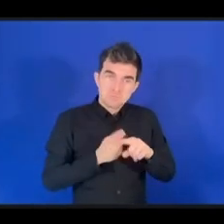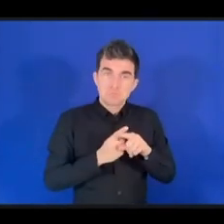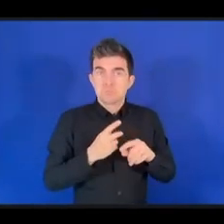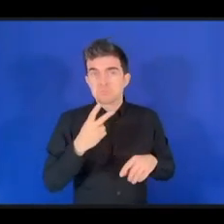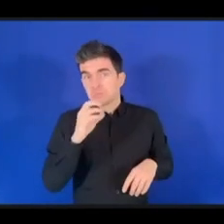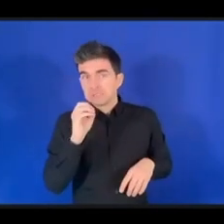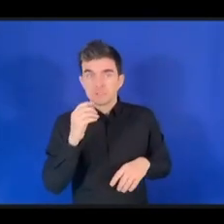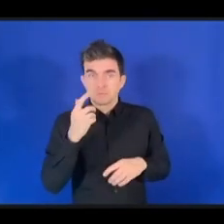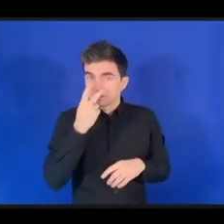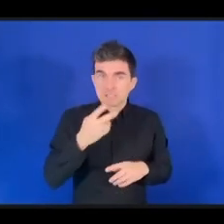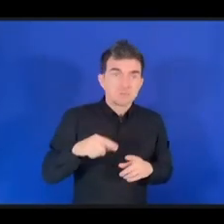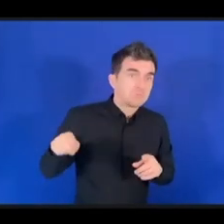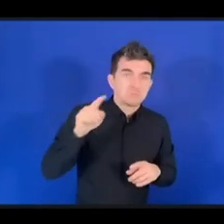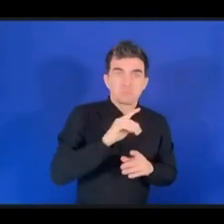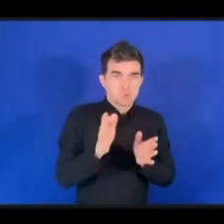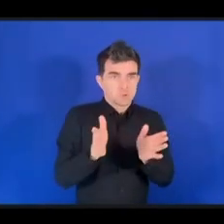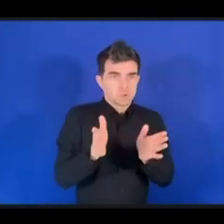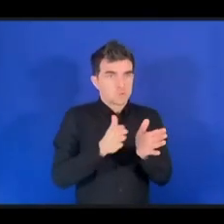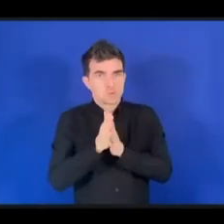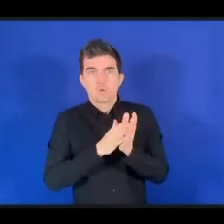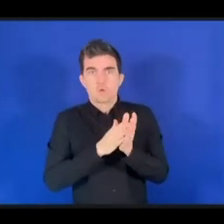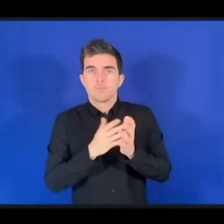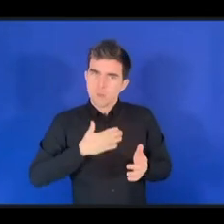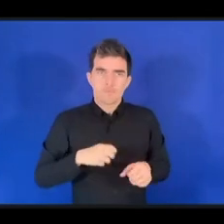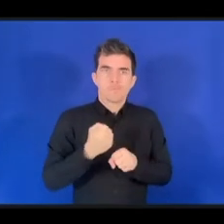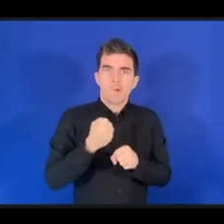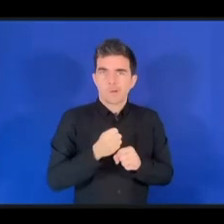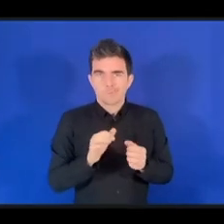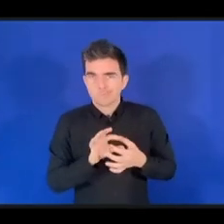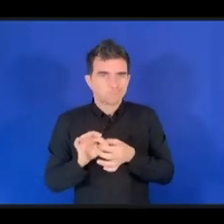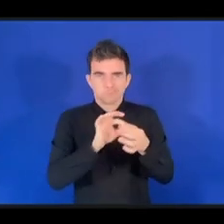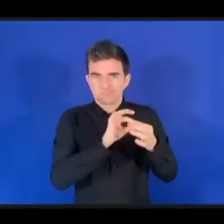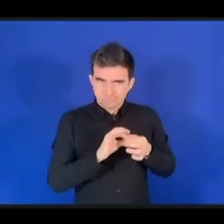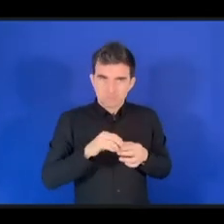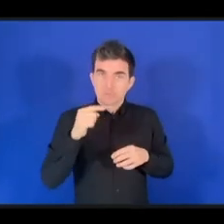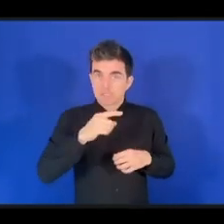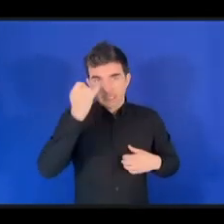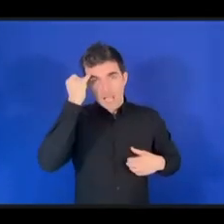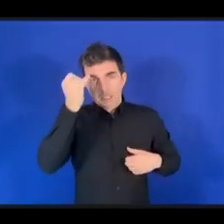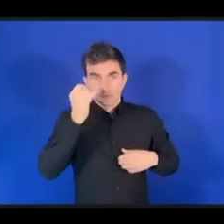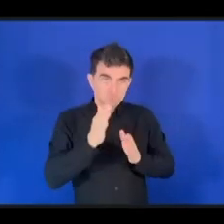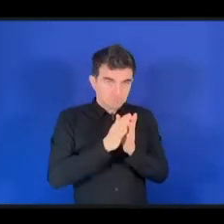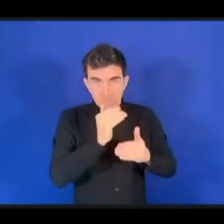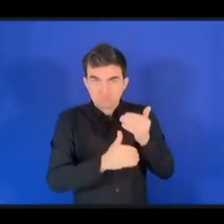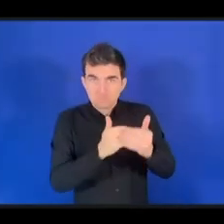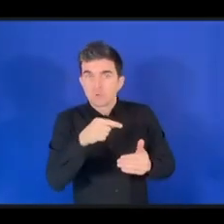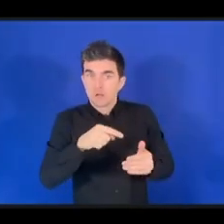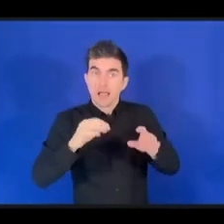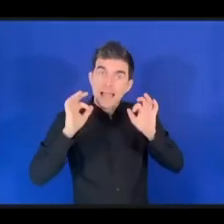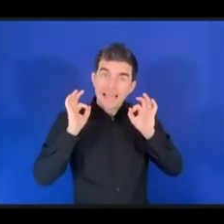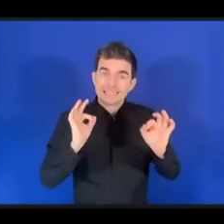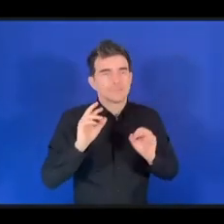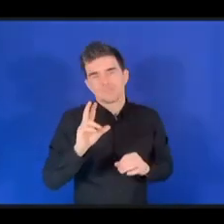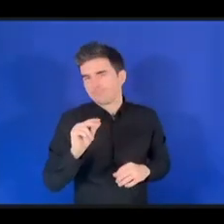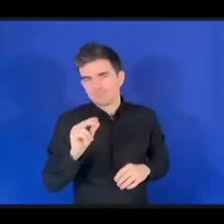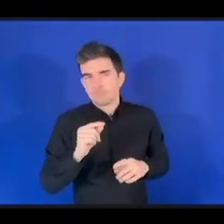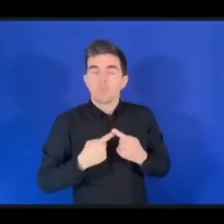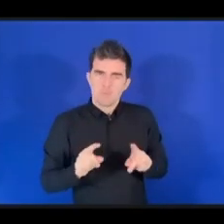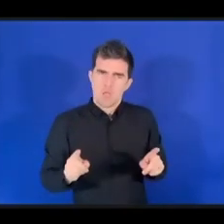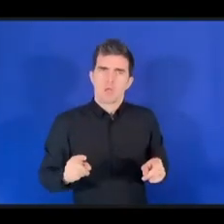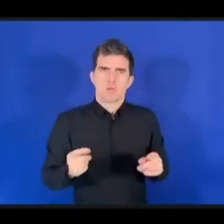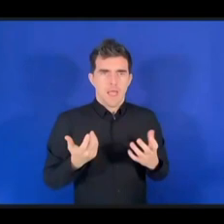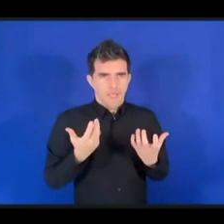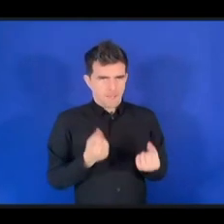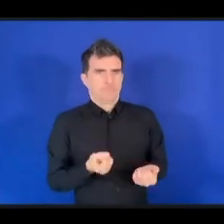можно охарактеризовать следующим образом. Эта платформа не идеальна, но она дает возможность